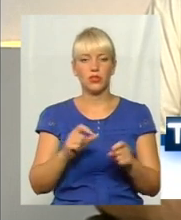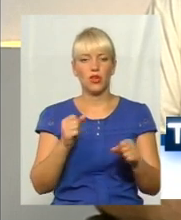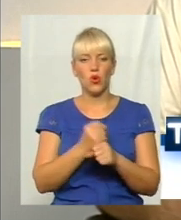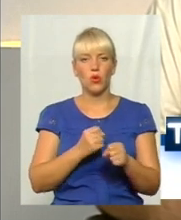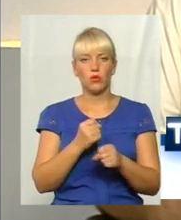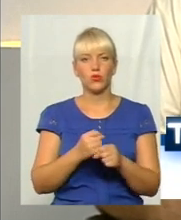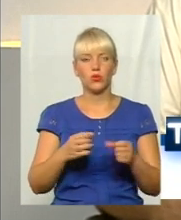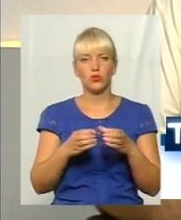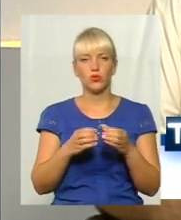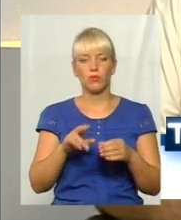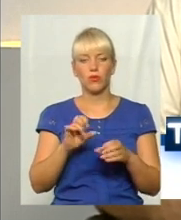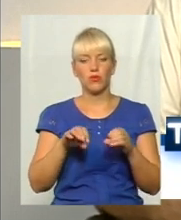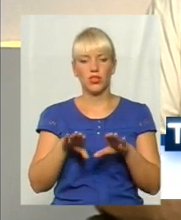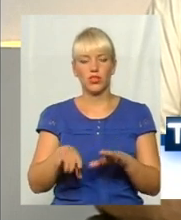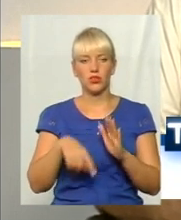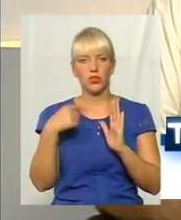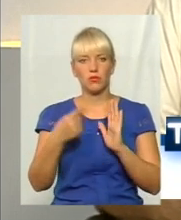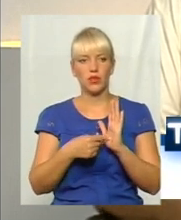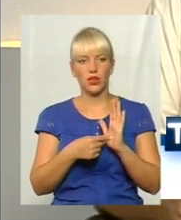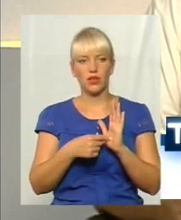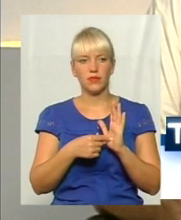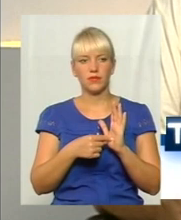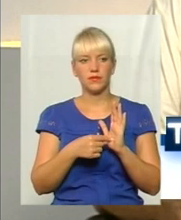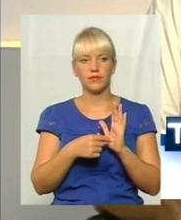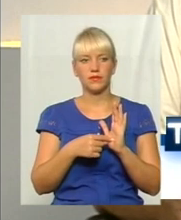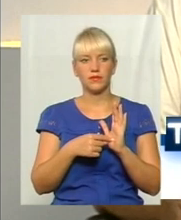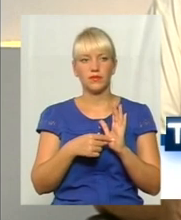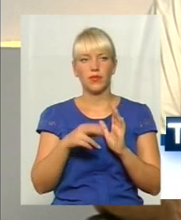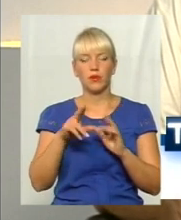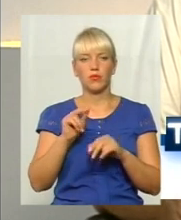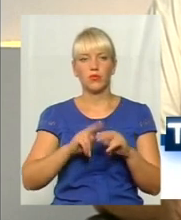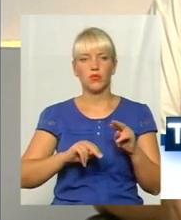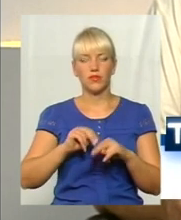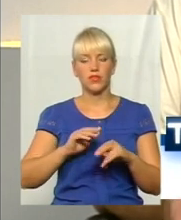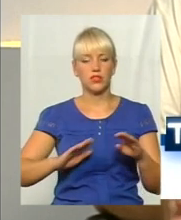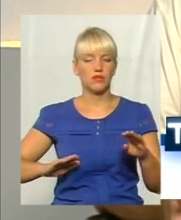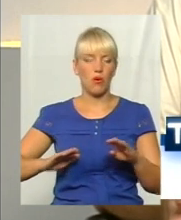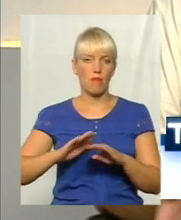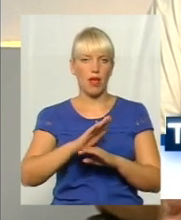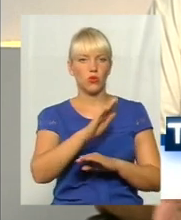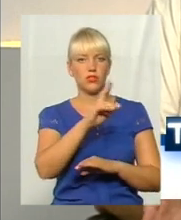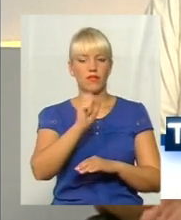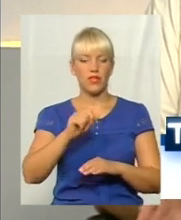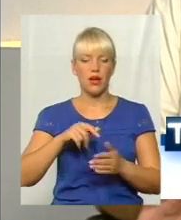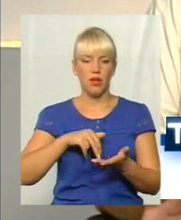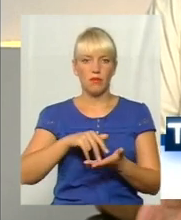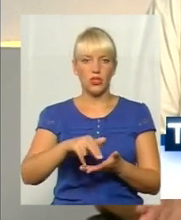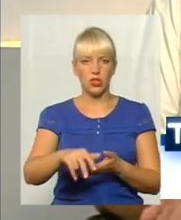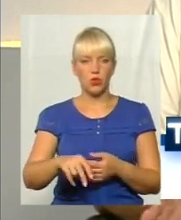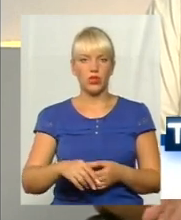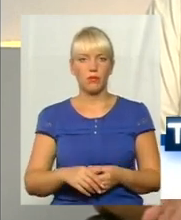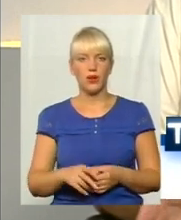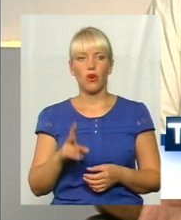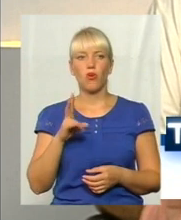для вирішення питань по будівництву пандусів на пішохідних переходах, на